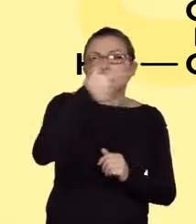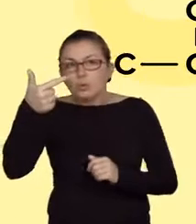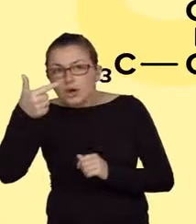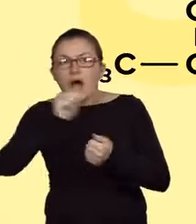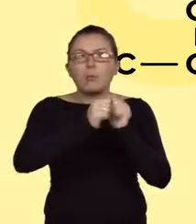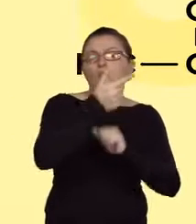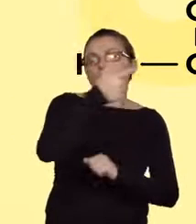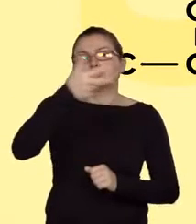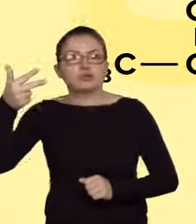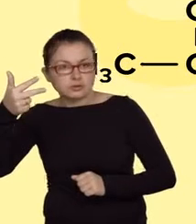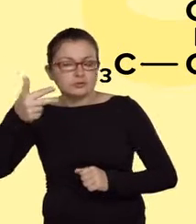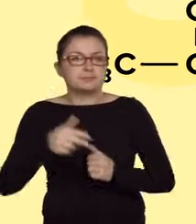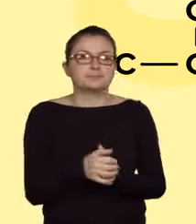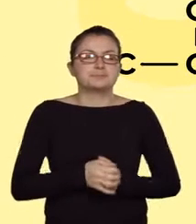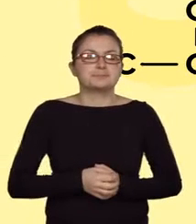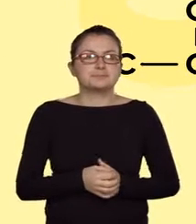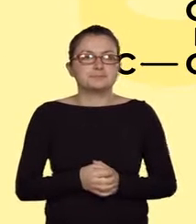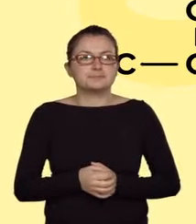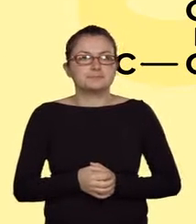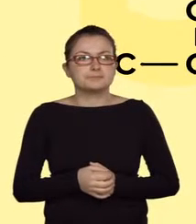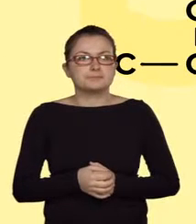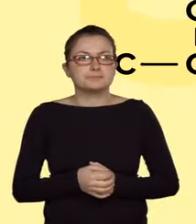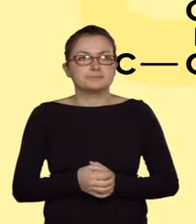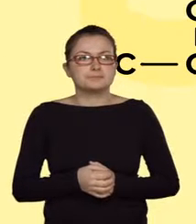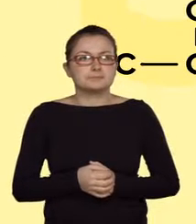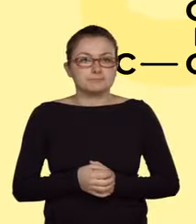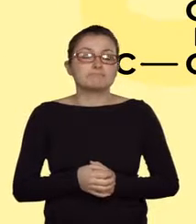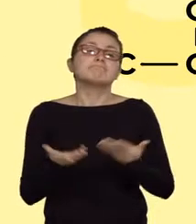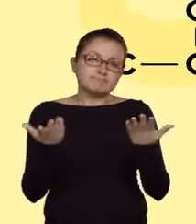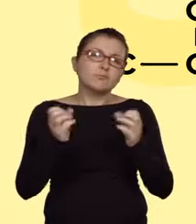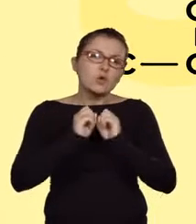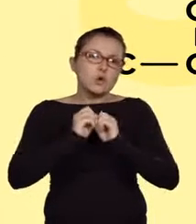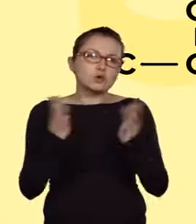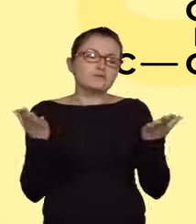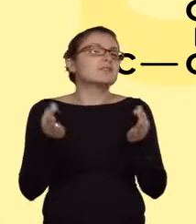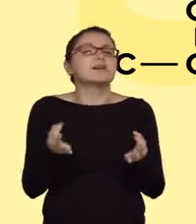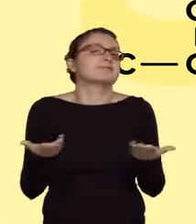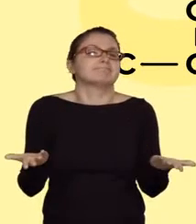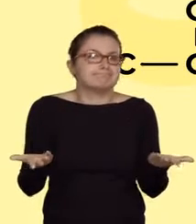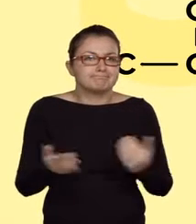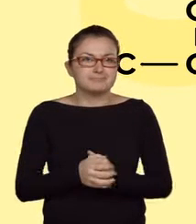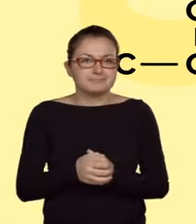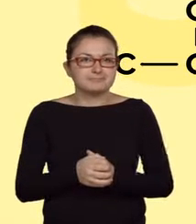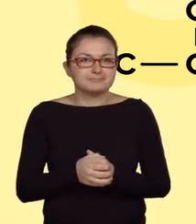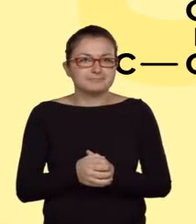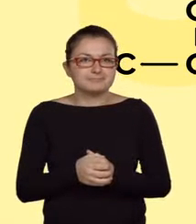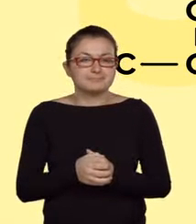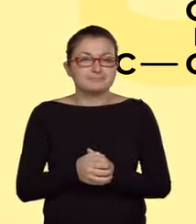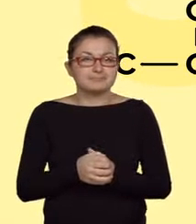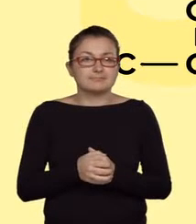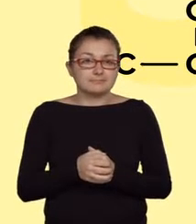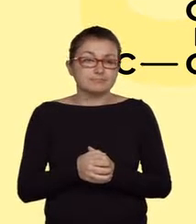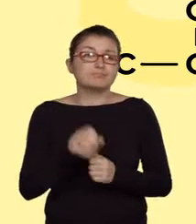pomiędzy drugim a trzecim atomem węgla. Oczywistym staje się zatem fakt, że zachodzi jedna z dwóch reakcji